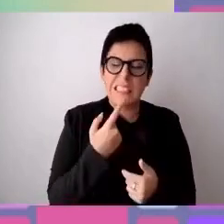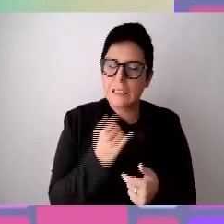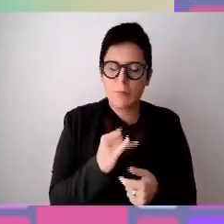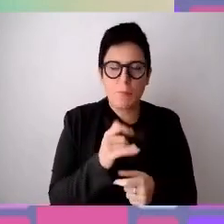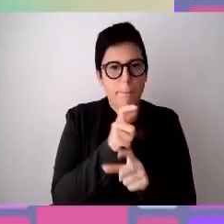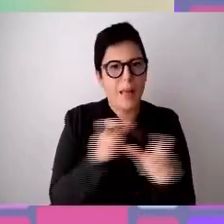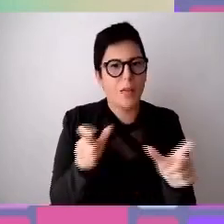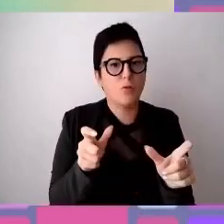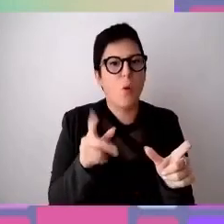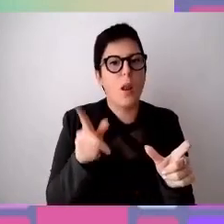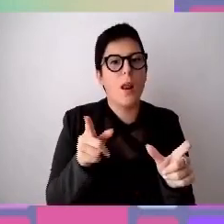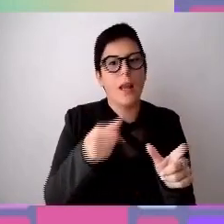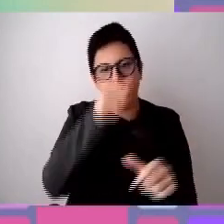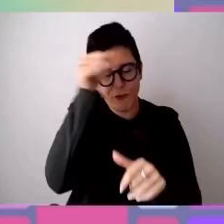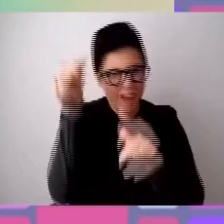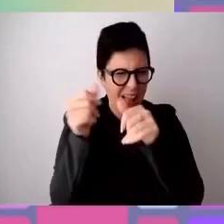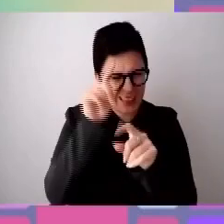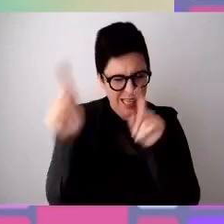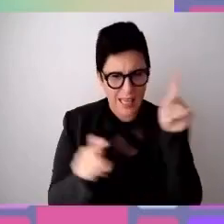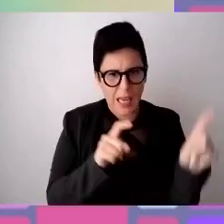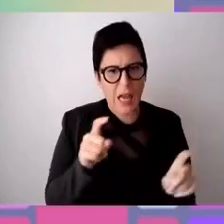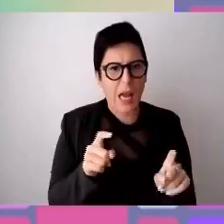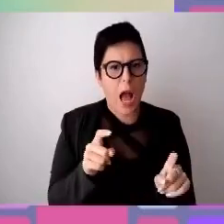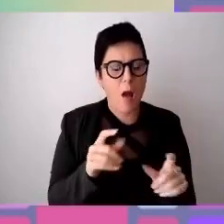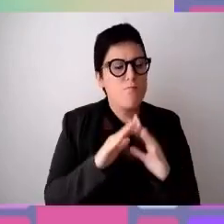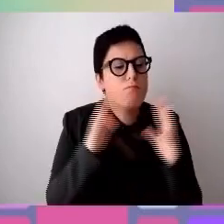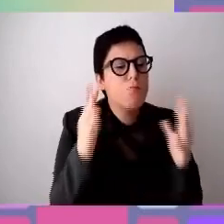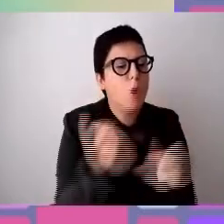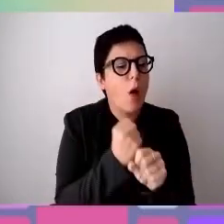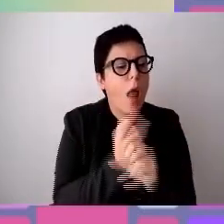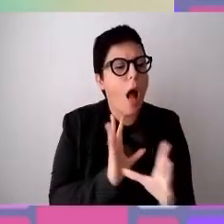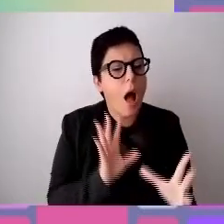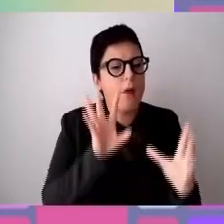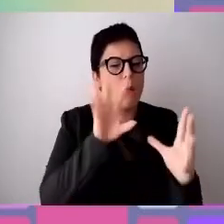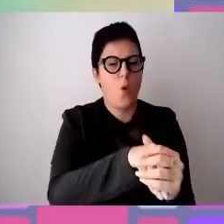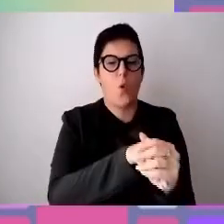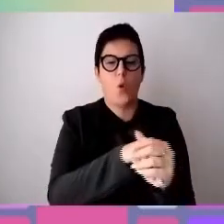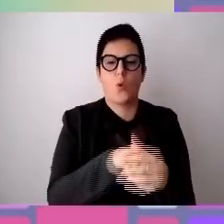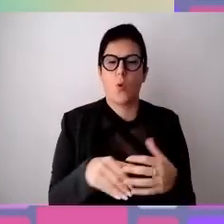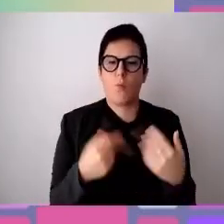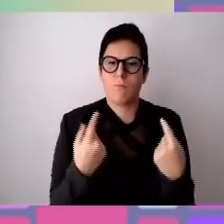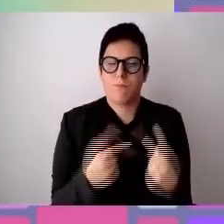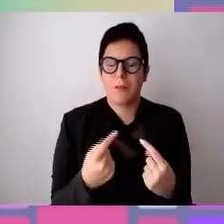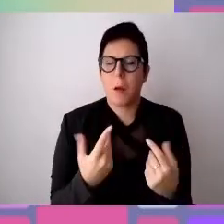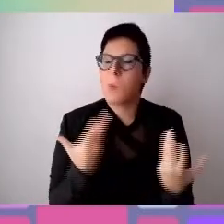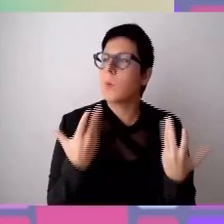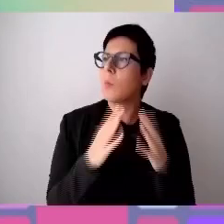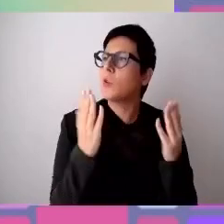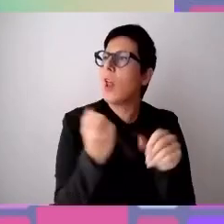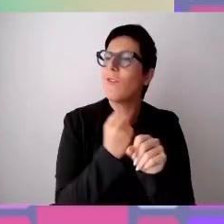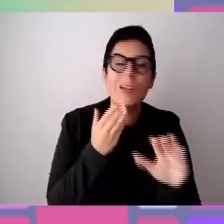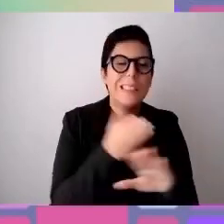fanno fatica ad accedere nel mondo del lavoro e si